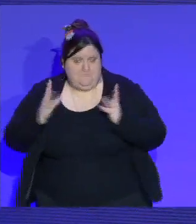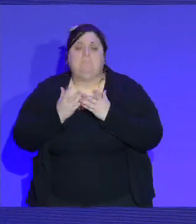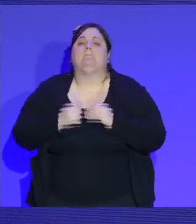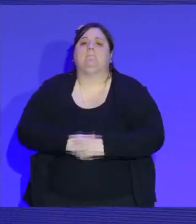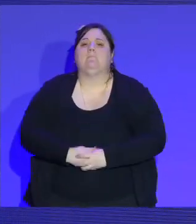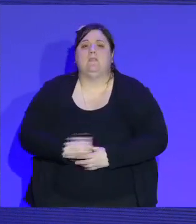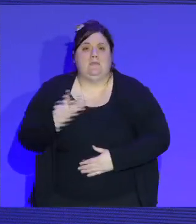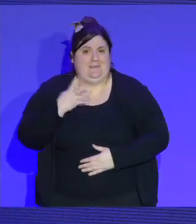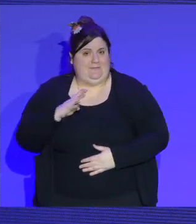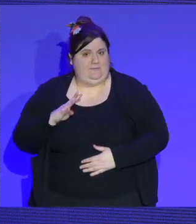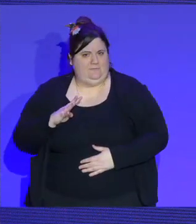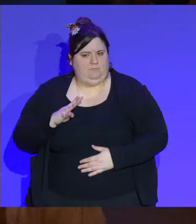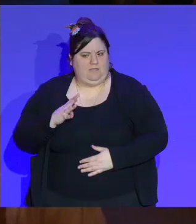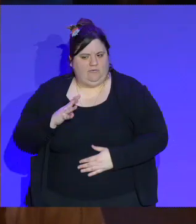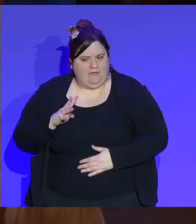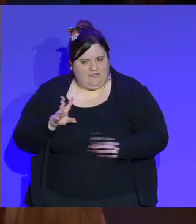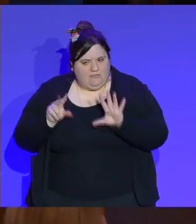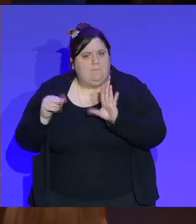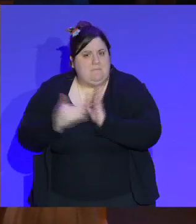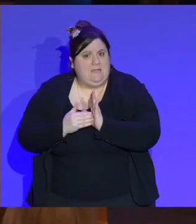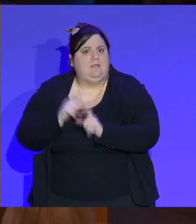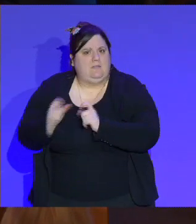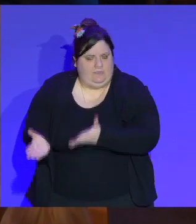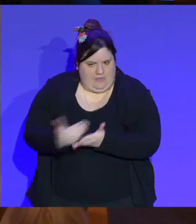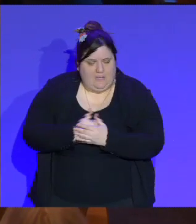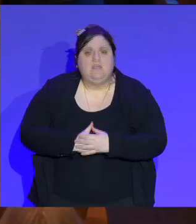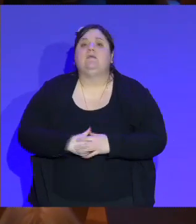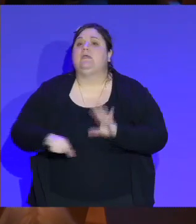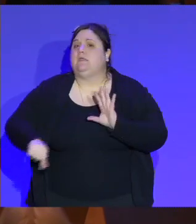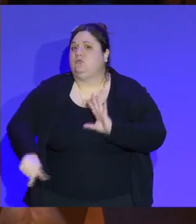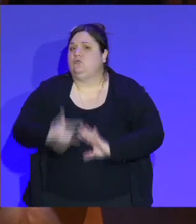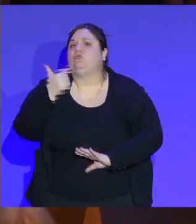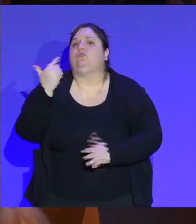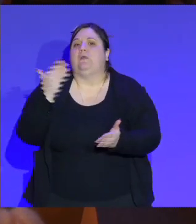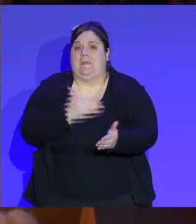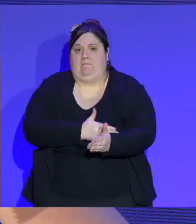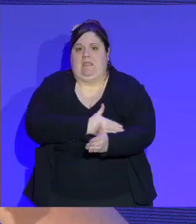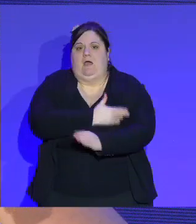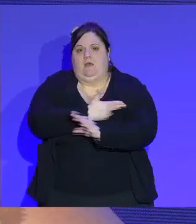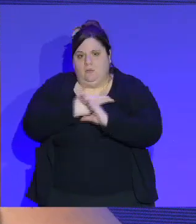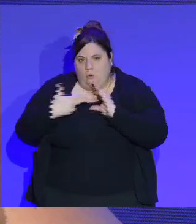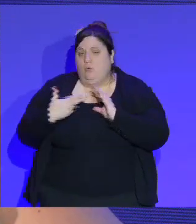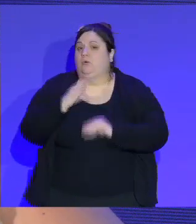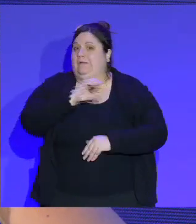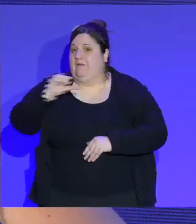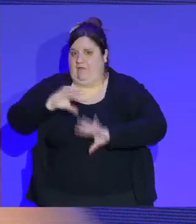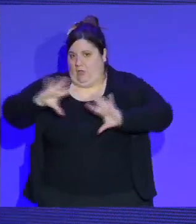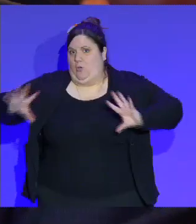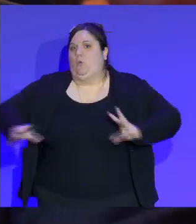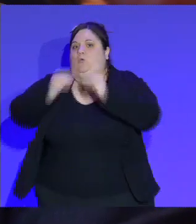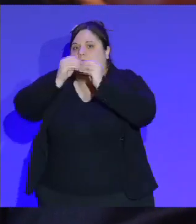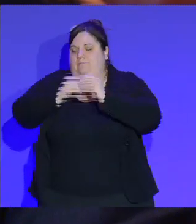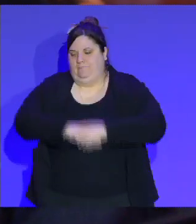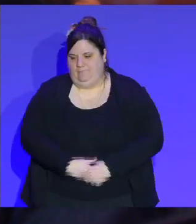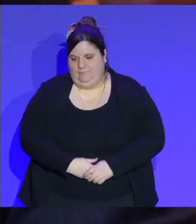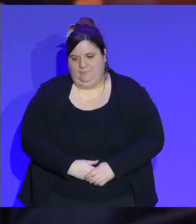salariés et 12 milliards d'euros de chiffre d'affaires en cumulé. Voilà. Maintenant, je laisse Philippe Dourcy poser sa question. Je suis là.